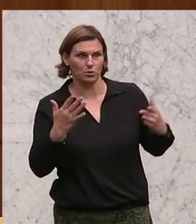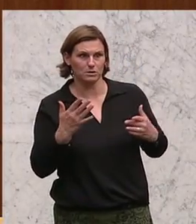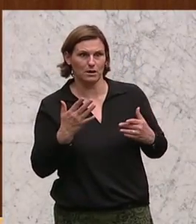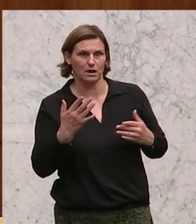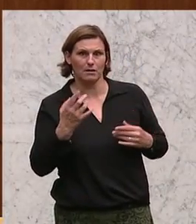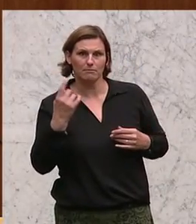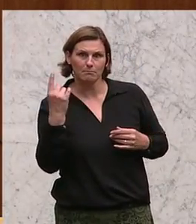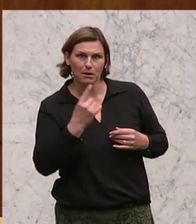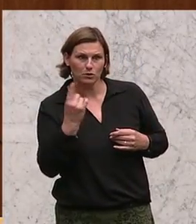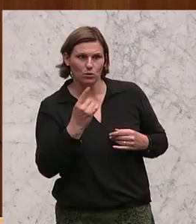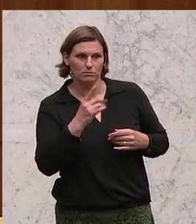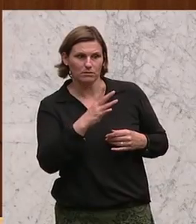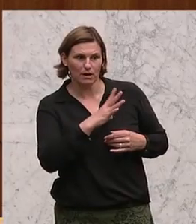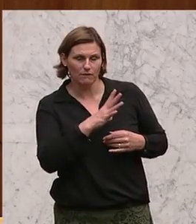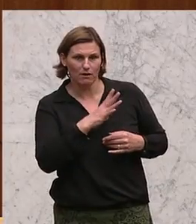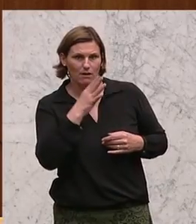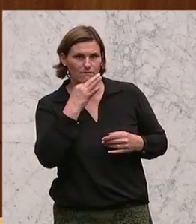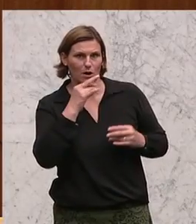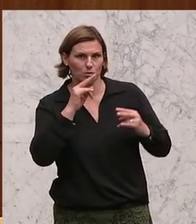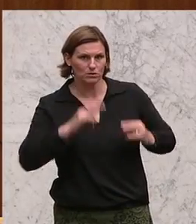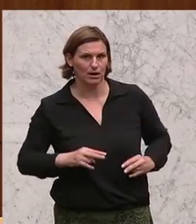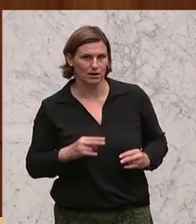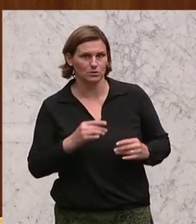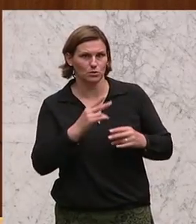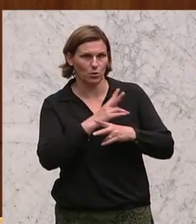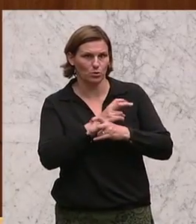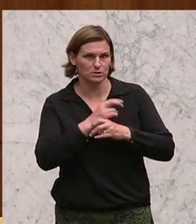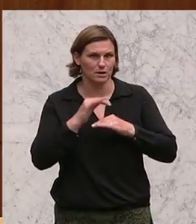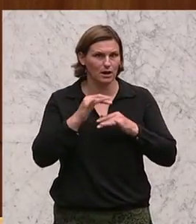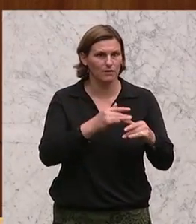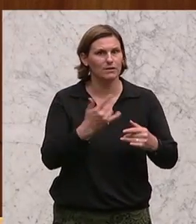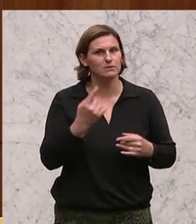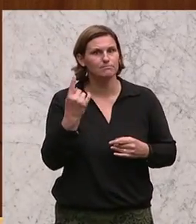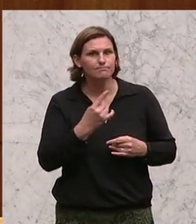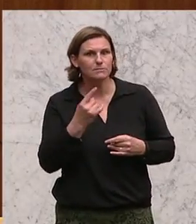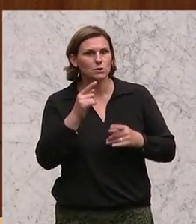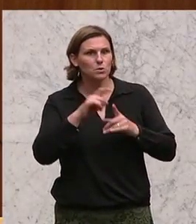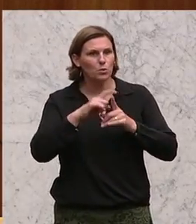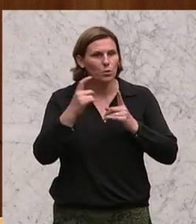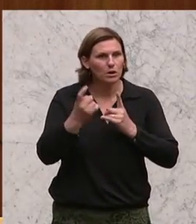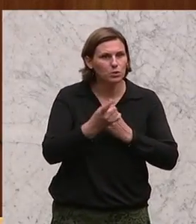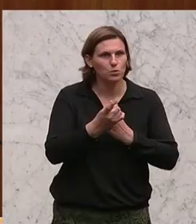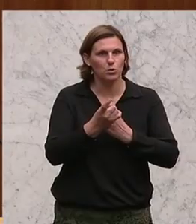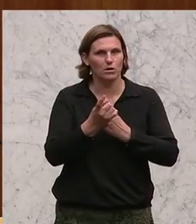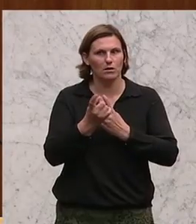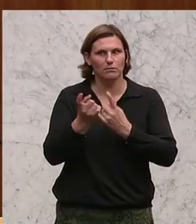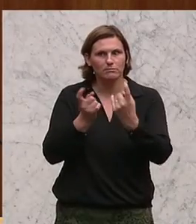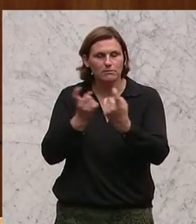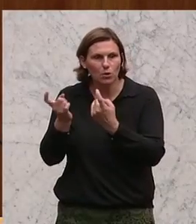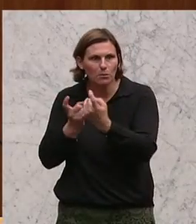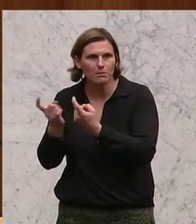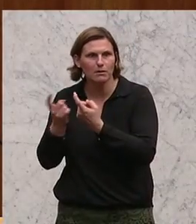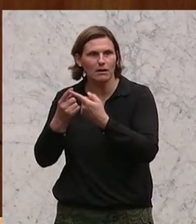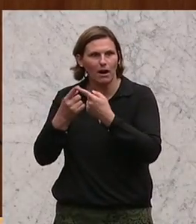die Frauenrechte in Österreich hinzuweisen. Und nämlich diese Bedrohung ist die Bedrohung von den Kulturbereicherern, die hier nach Österreich kommen